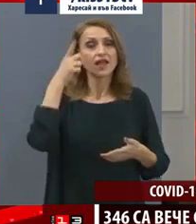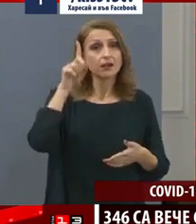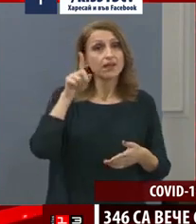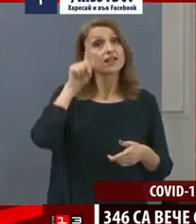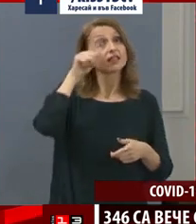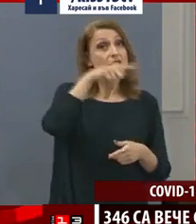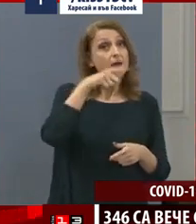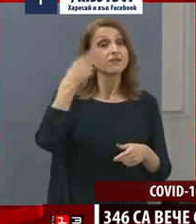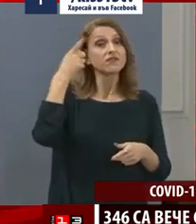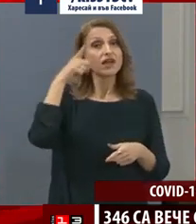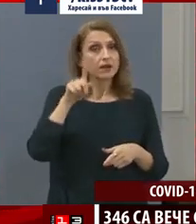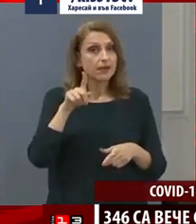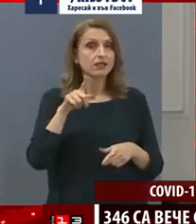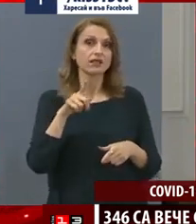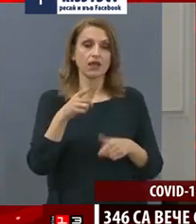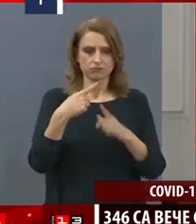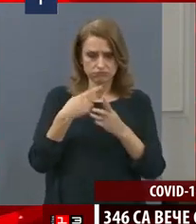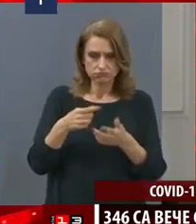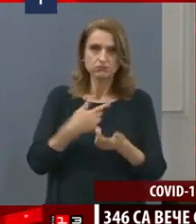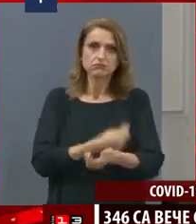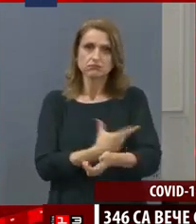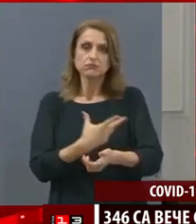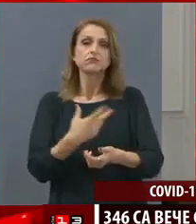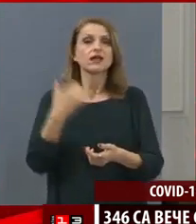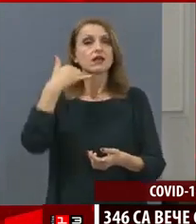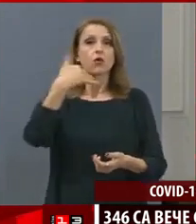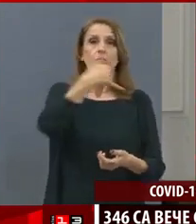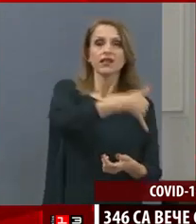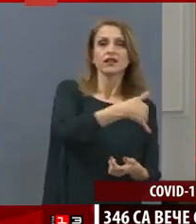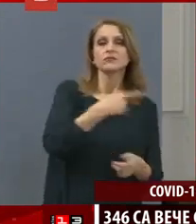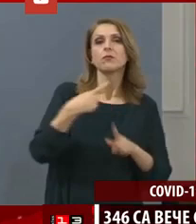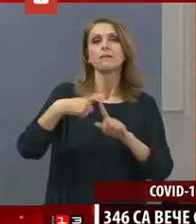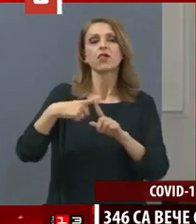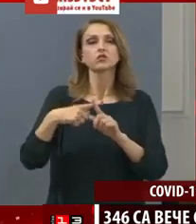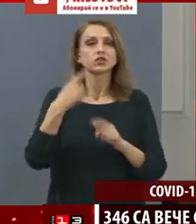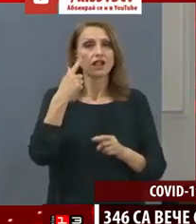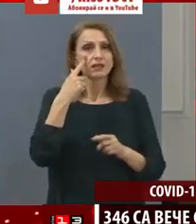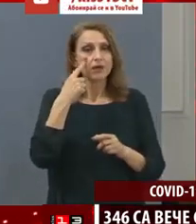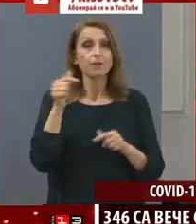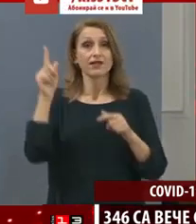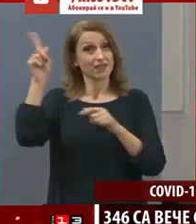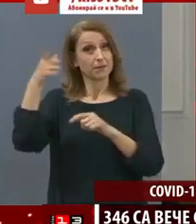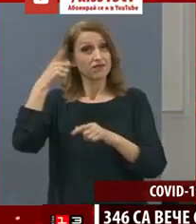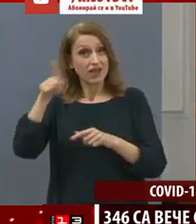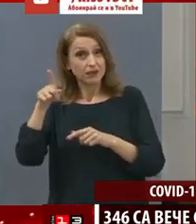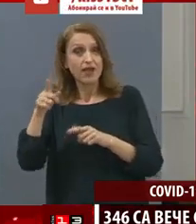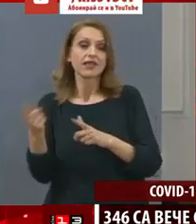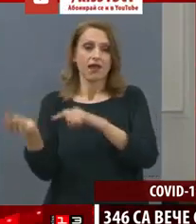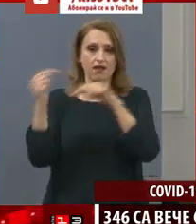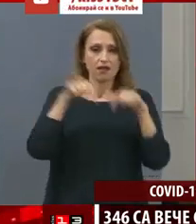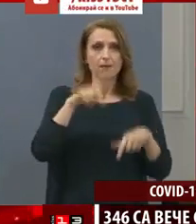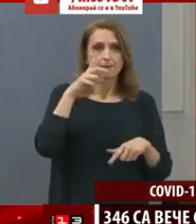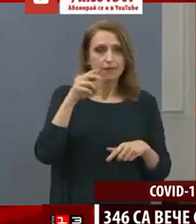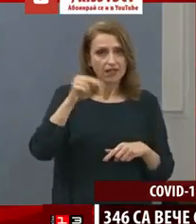положителна проба и е получил телефонно обаждане, че има положителна проба, която е потвърдена в България. Той вече е със симптоматика.